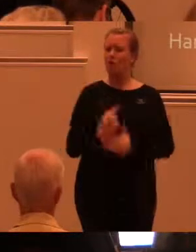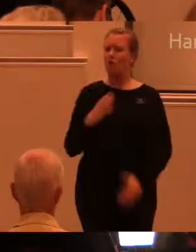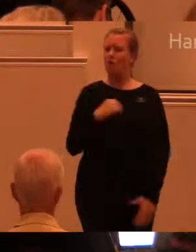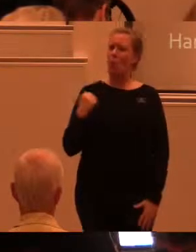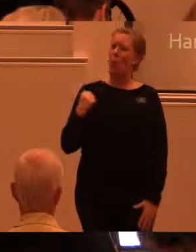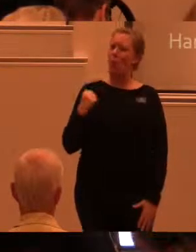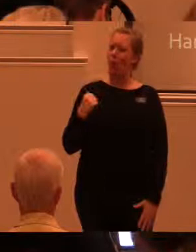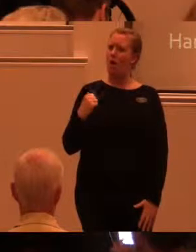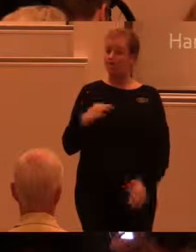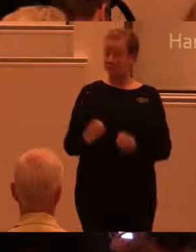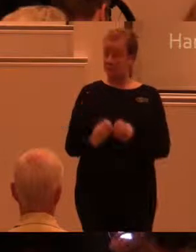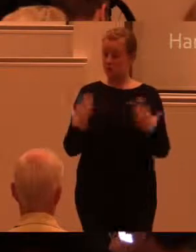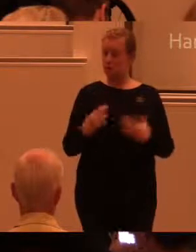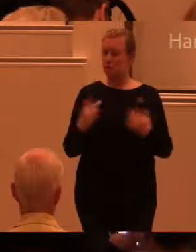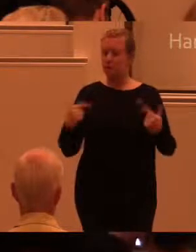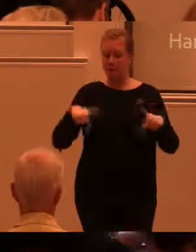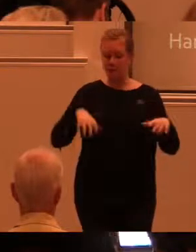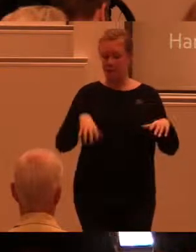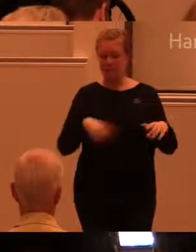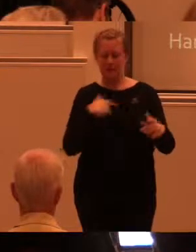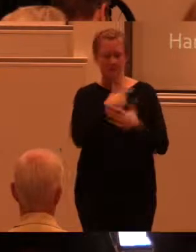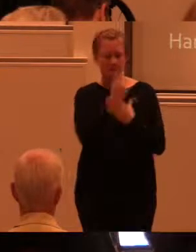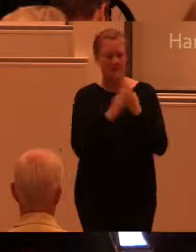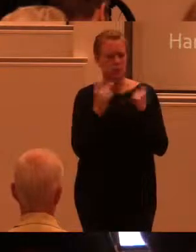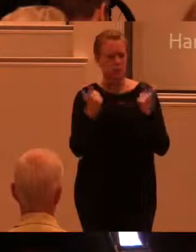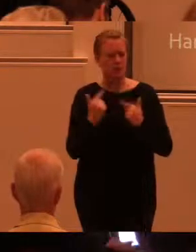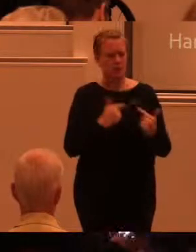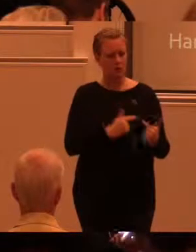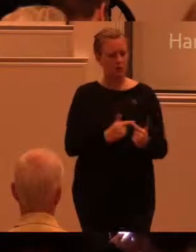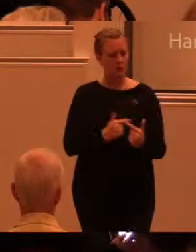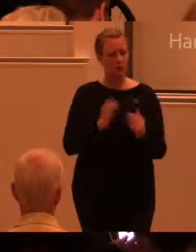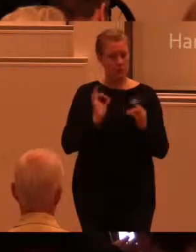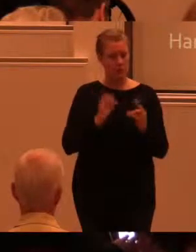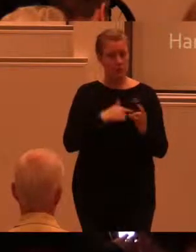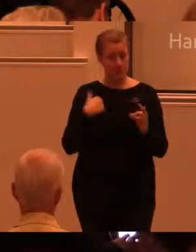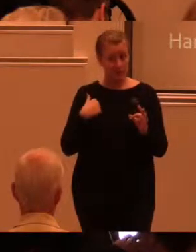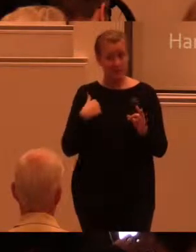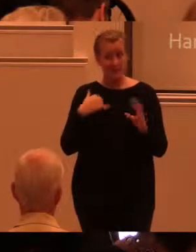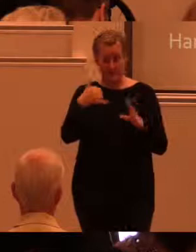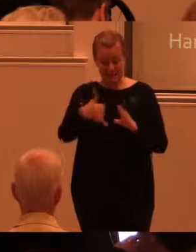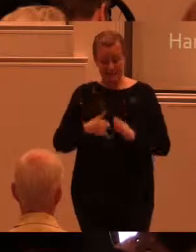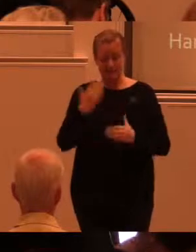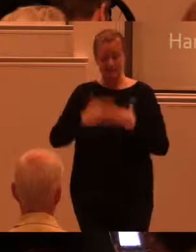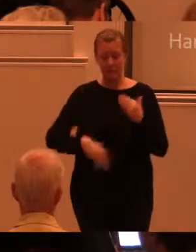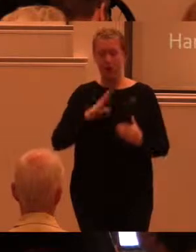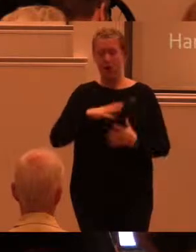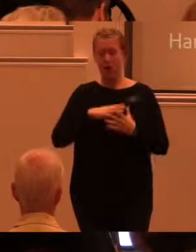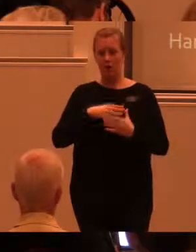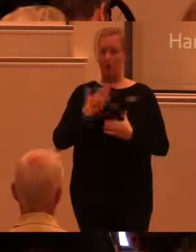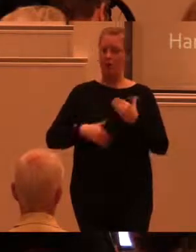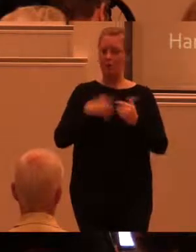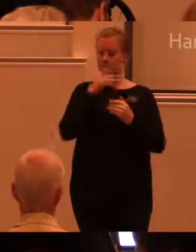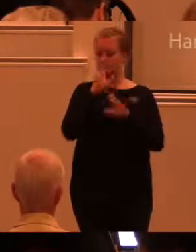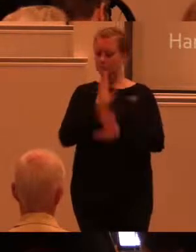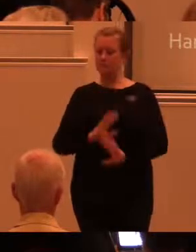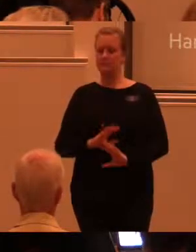skapar nytt i samhället, när vi designar. Så blir det ju lätt att vi bygger in synsätt i det vi gör. Vi bygger in